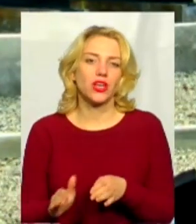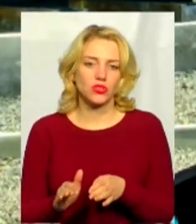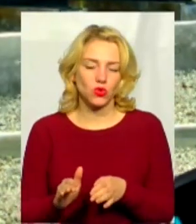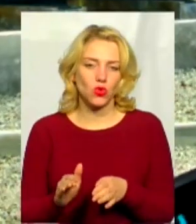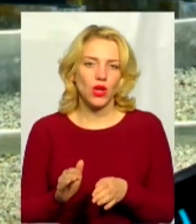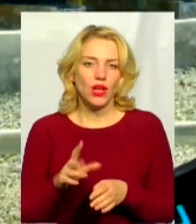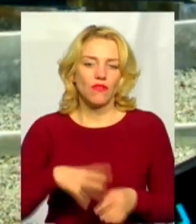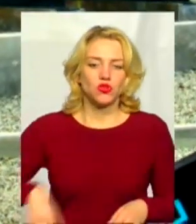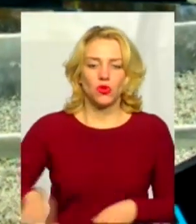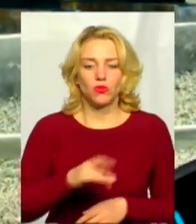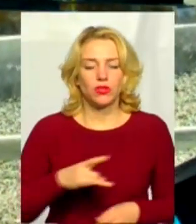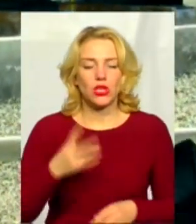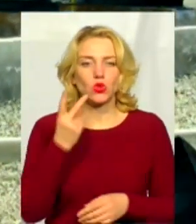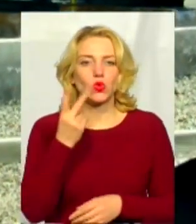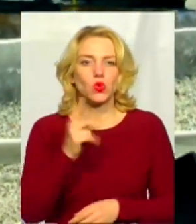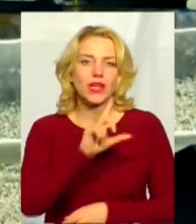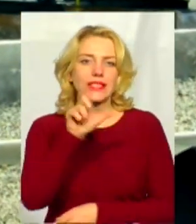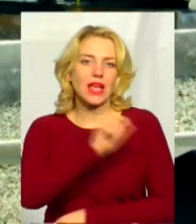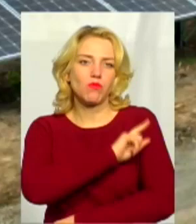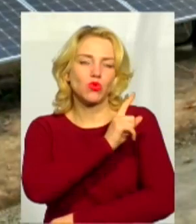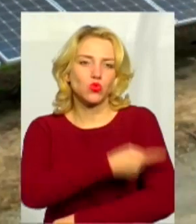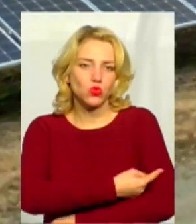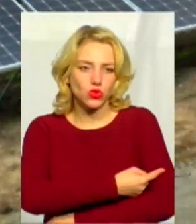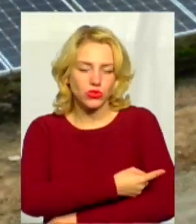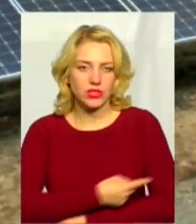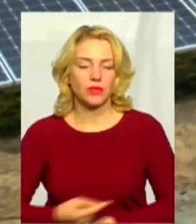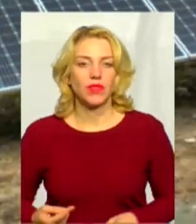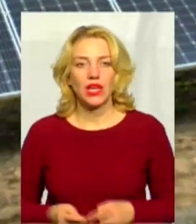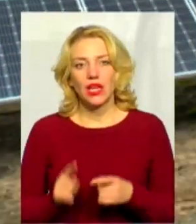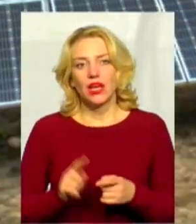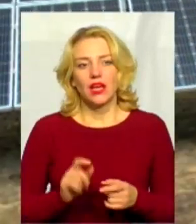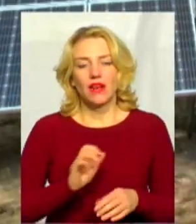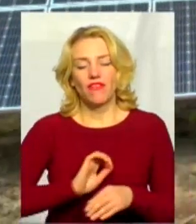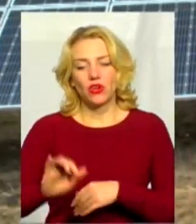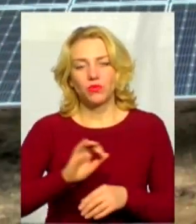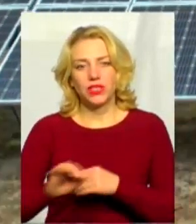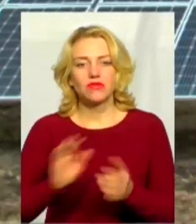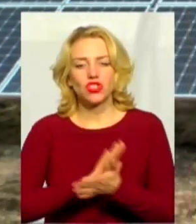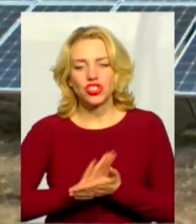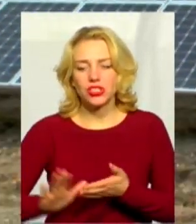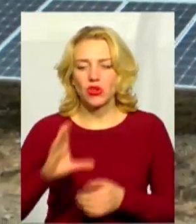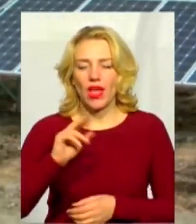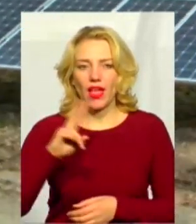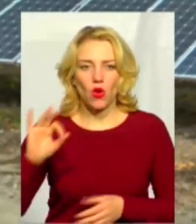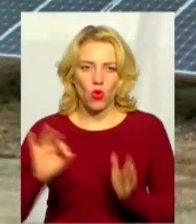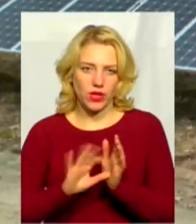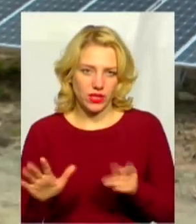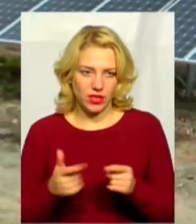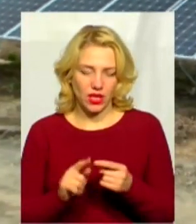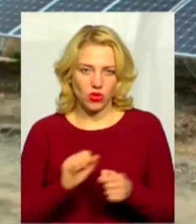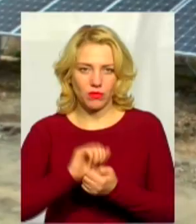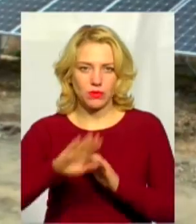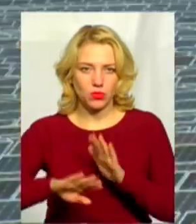зараз це друга по величині сонячна станція, яка видна в експлуатацію. Виробництво екологічно-чистої електричної енергії станцією Кам'янець-Подільська дозволить